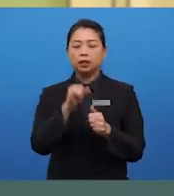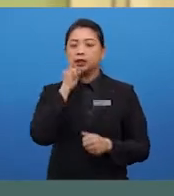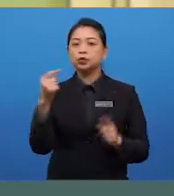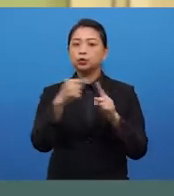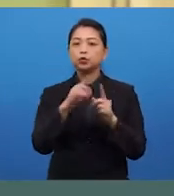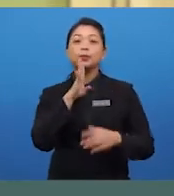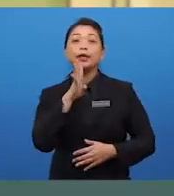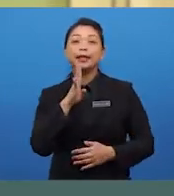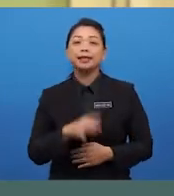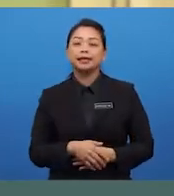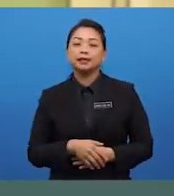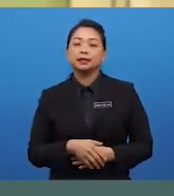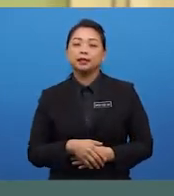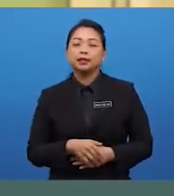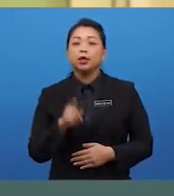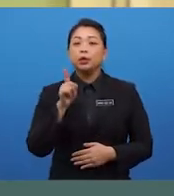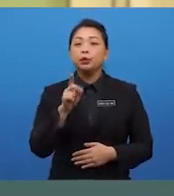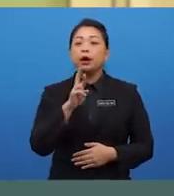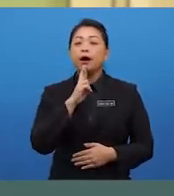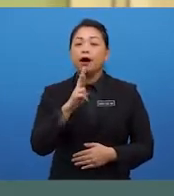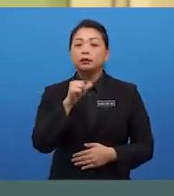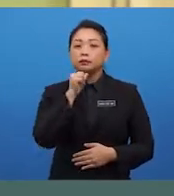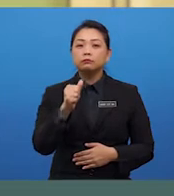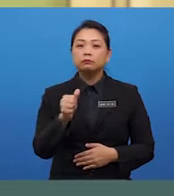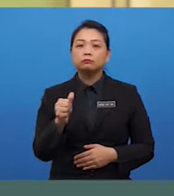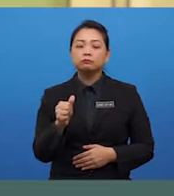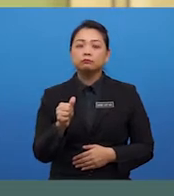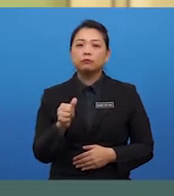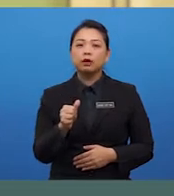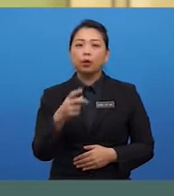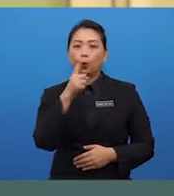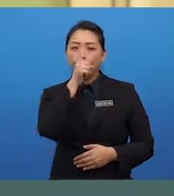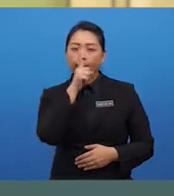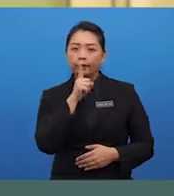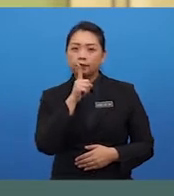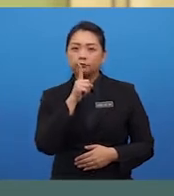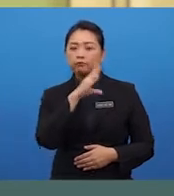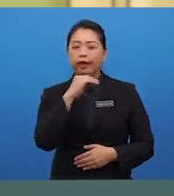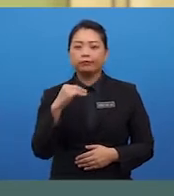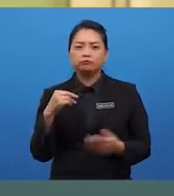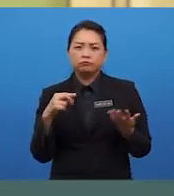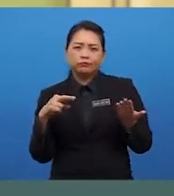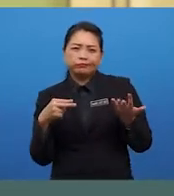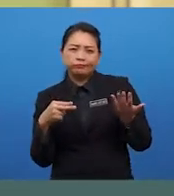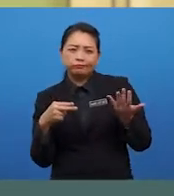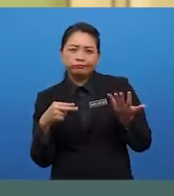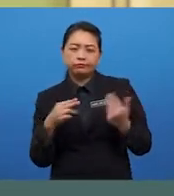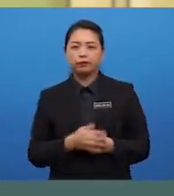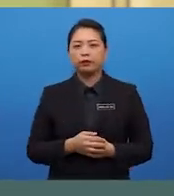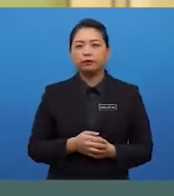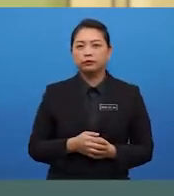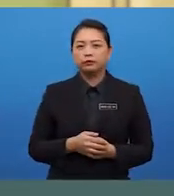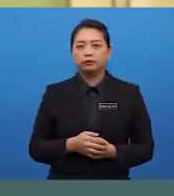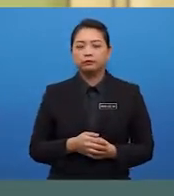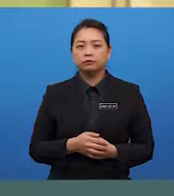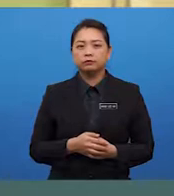You need to speak. You are not allowed to be quiet or hesitant. It is important for you to present